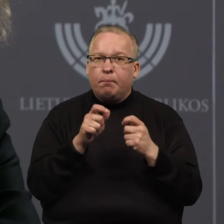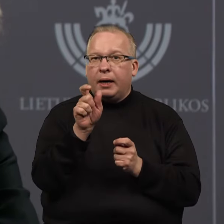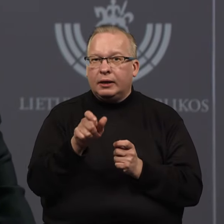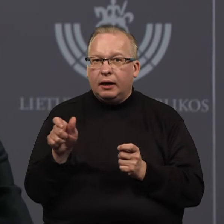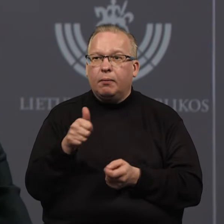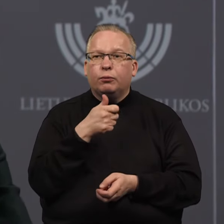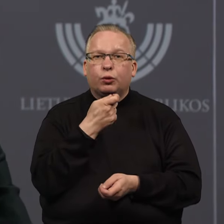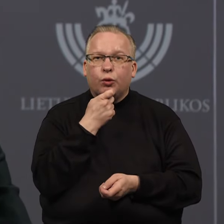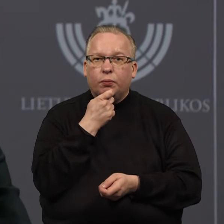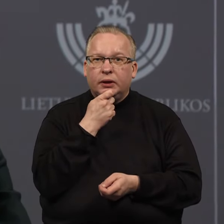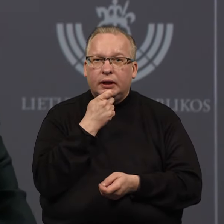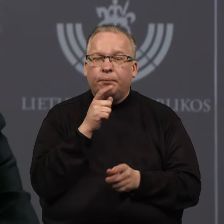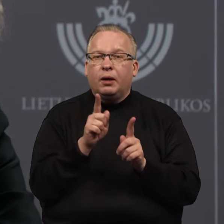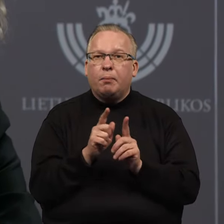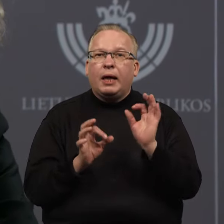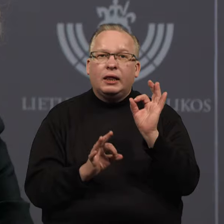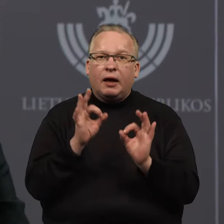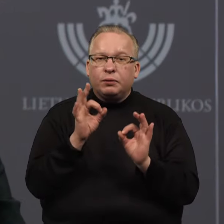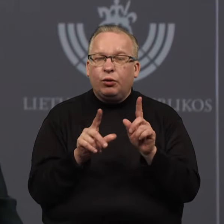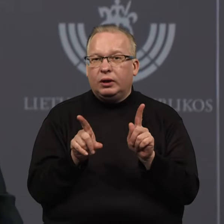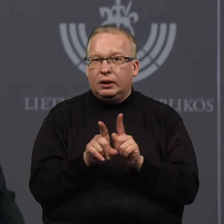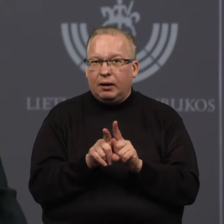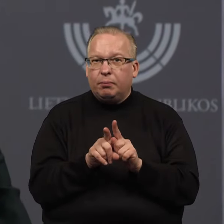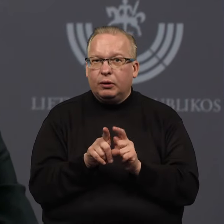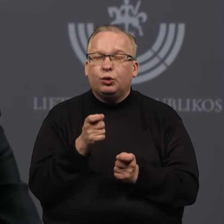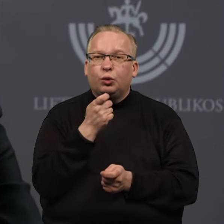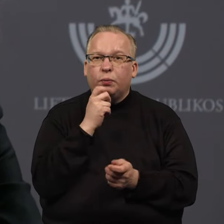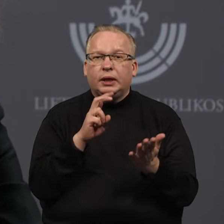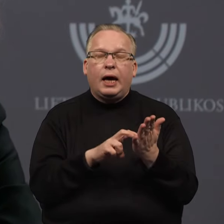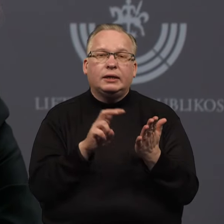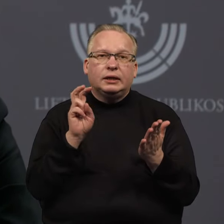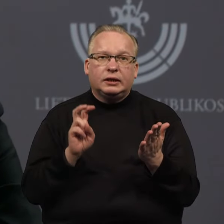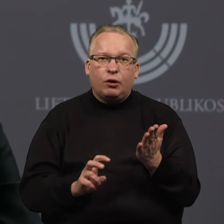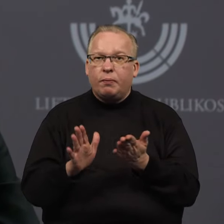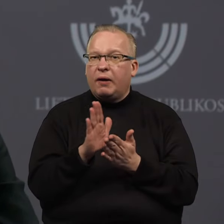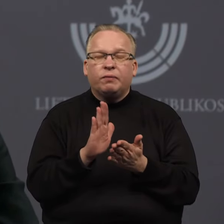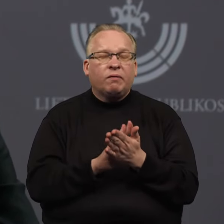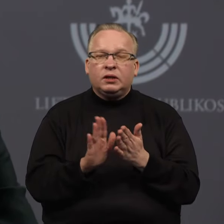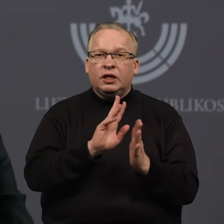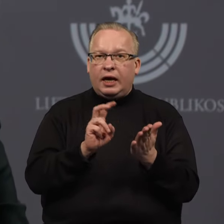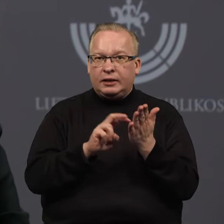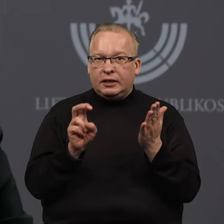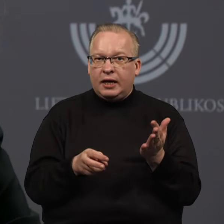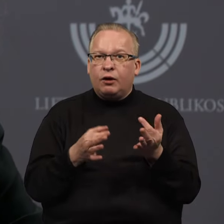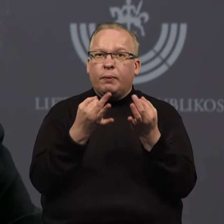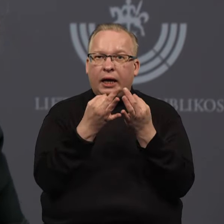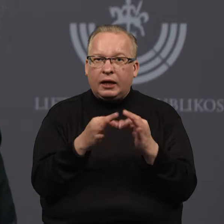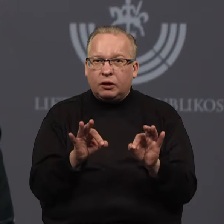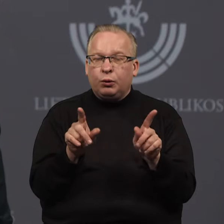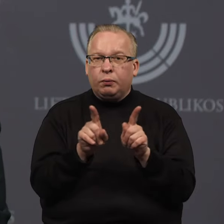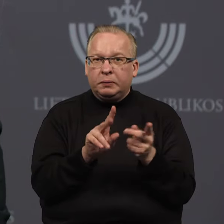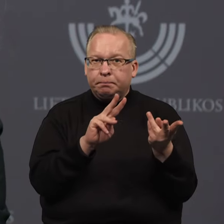keičiame šiek tiek laipsniuotę, bet irgi nesakyčiau, kad žymiai atsisakome, visiškai neatsisakome licenzijų, bet truputį